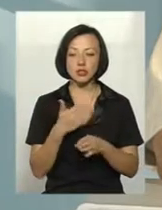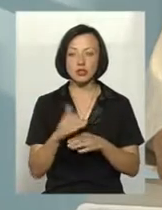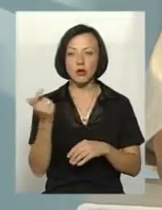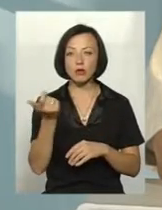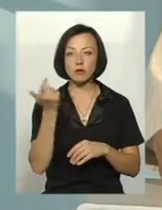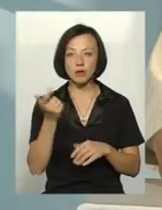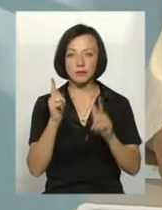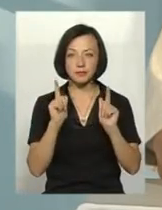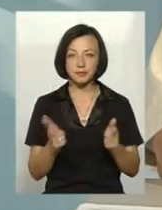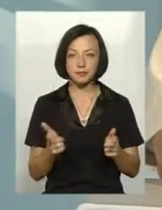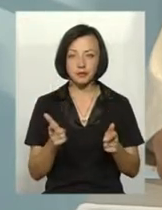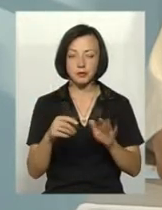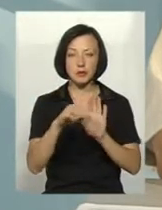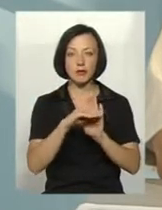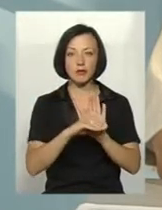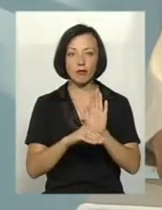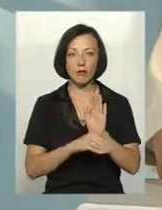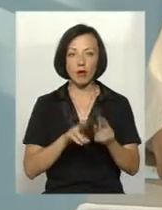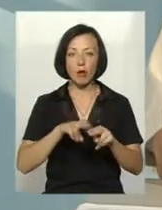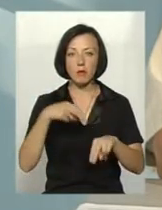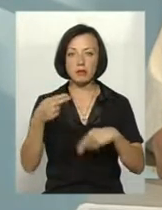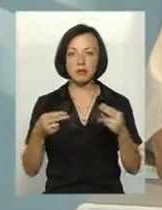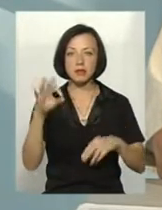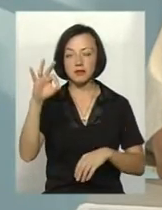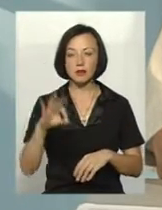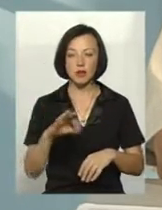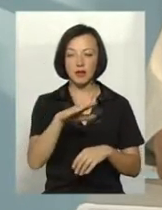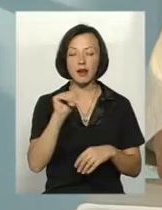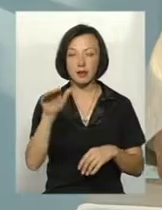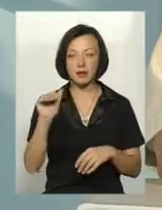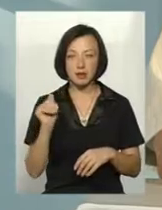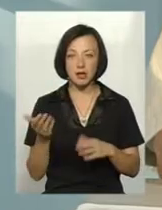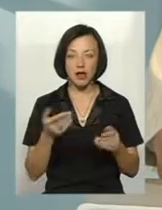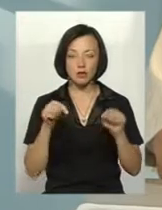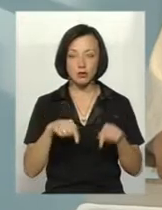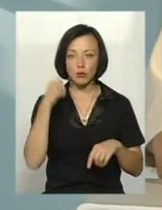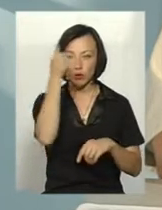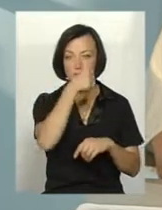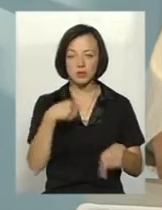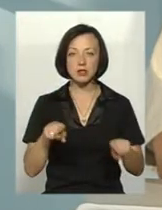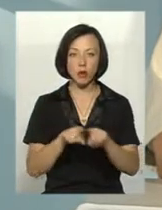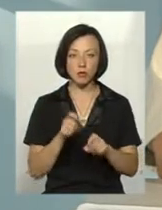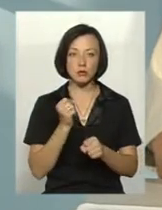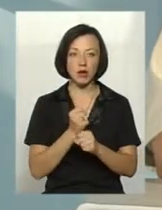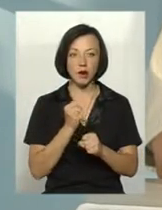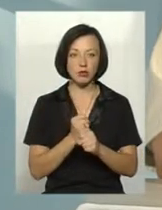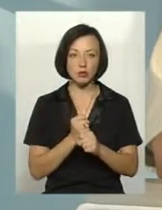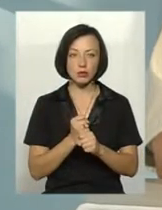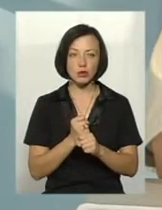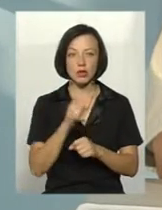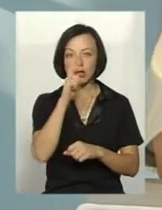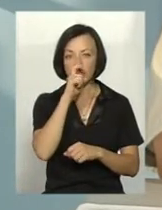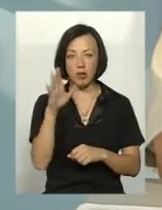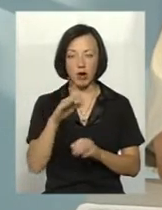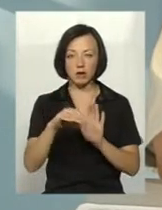йде на, йде в програмі компенсації відсотків за кредити, яка в цьому році також діє. До речі, досить